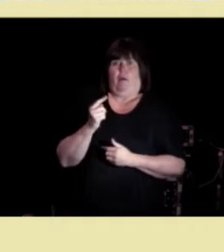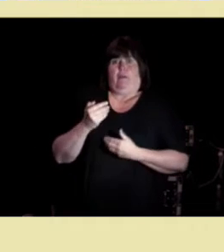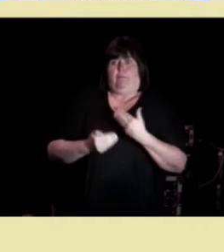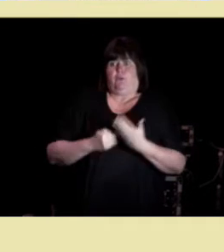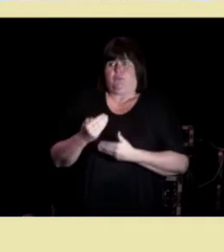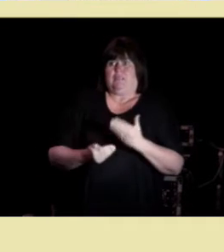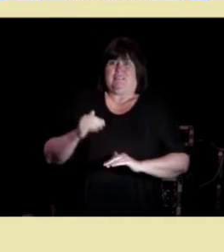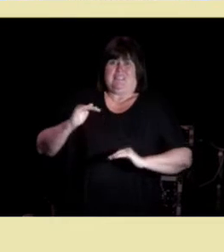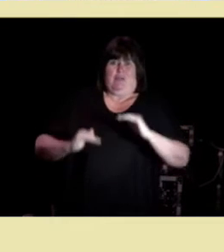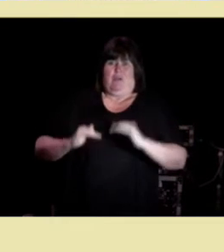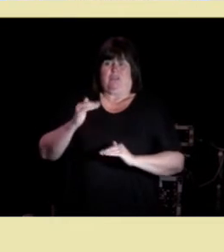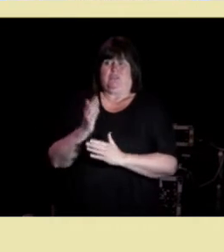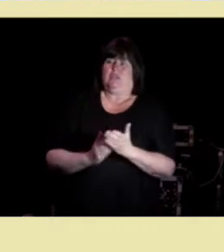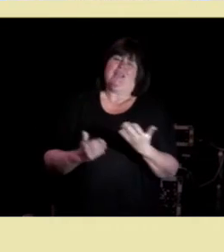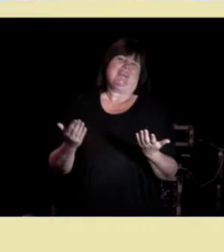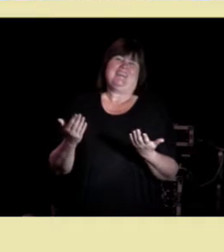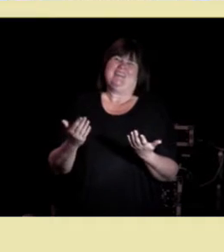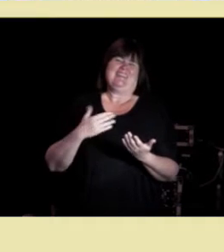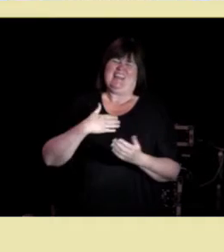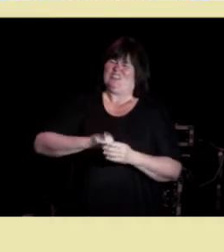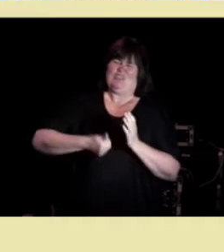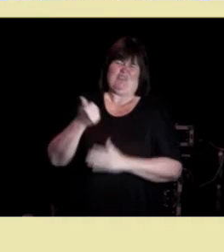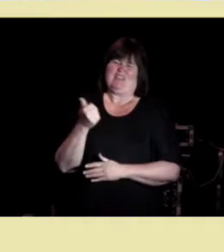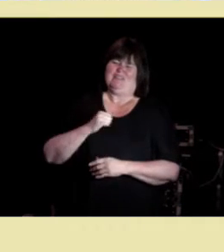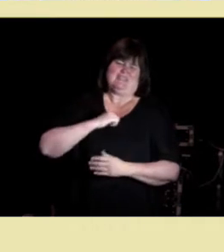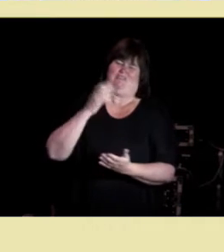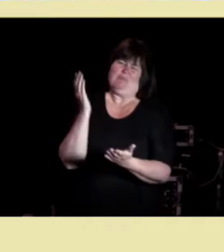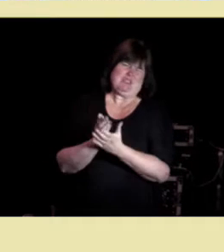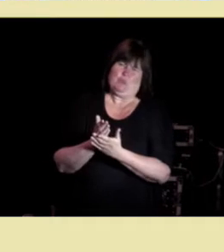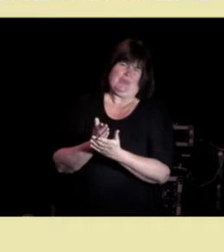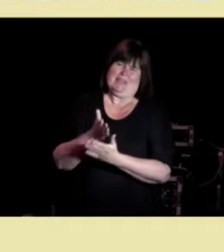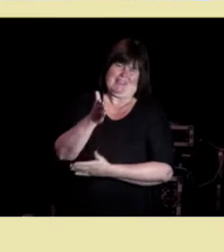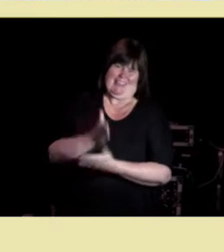balansert og delt, så er det ikke så avgjørende at selve beslutningen er delt.